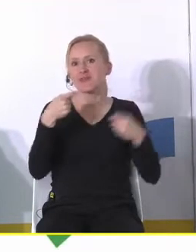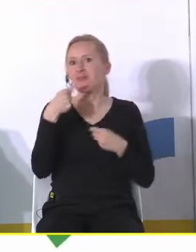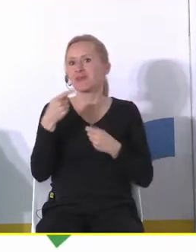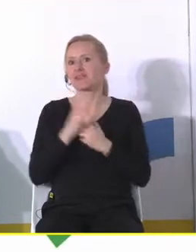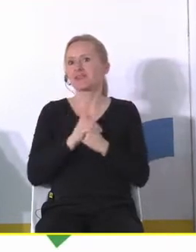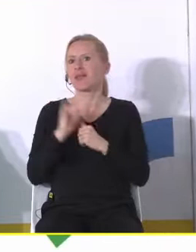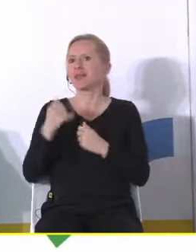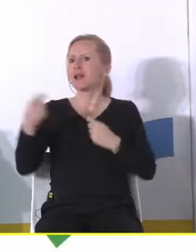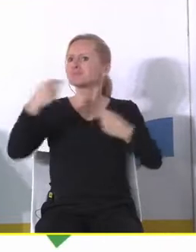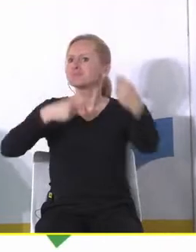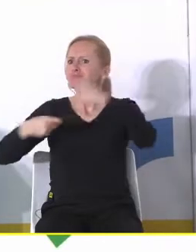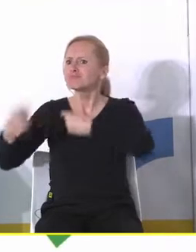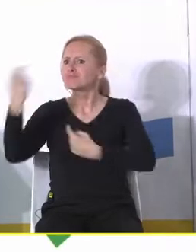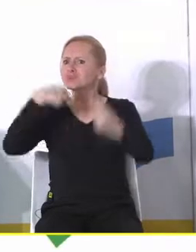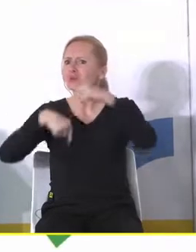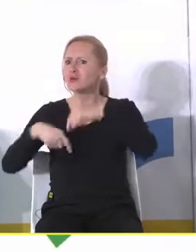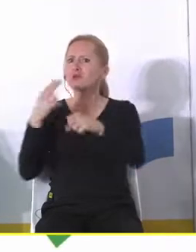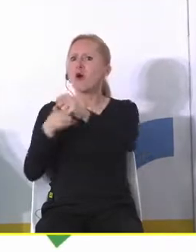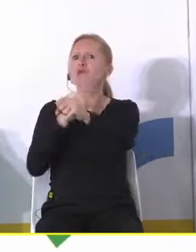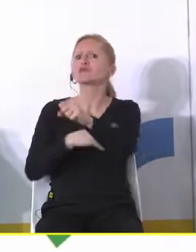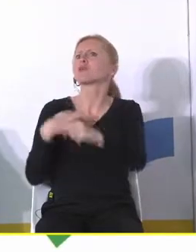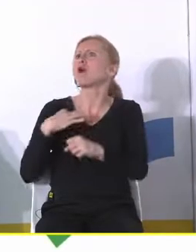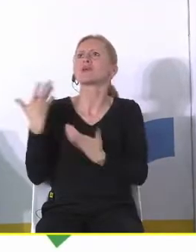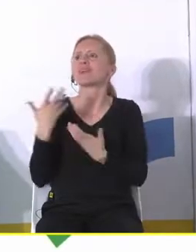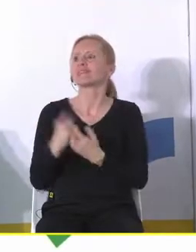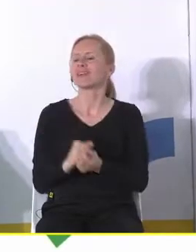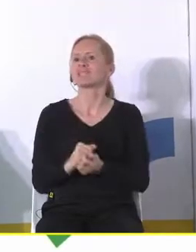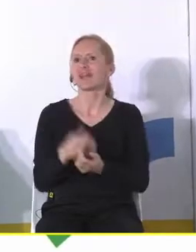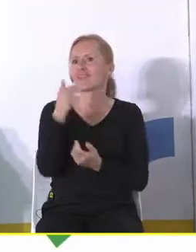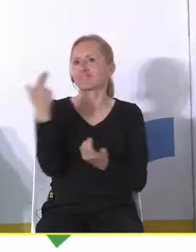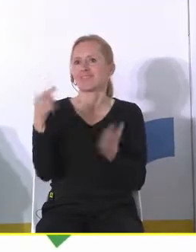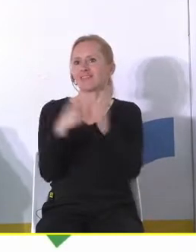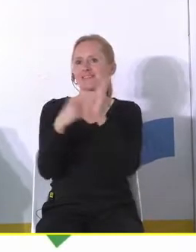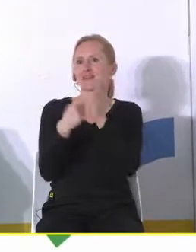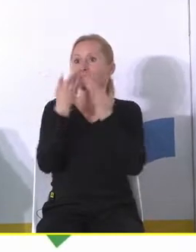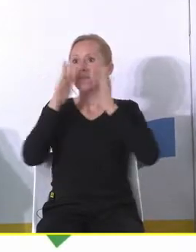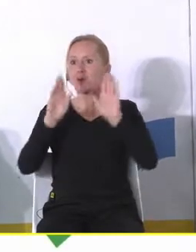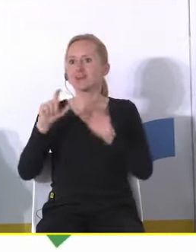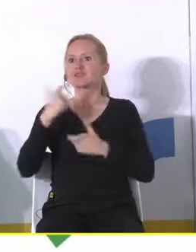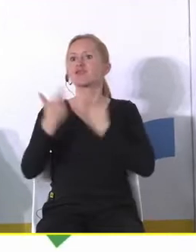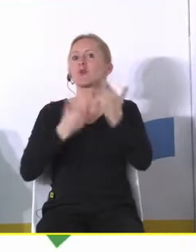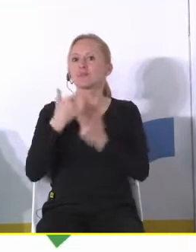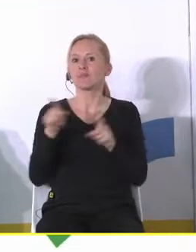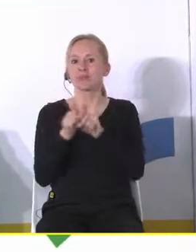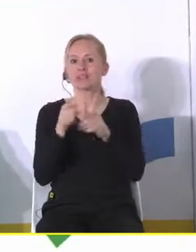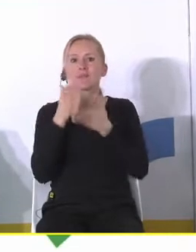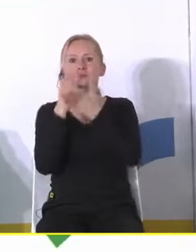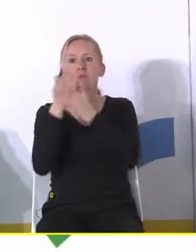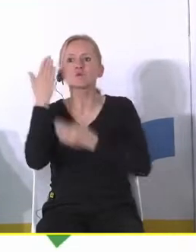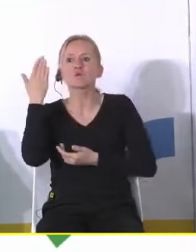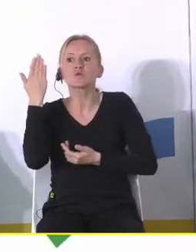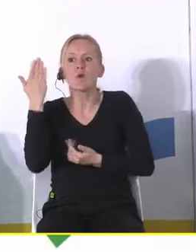zastanawiają się jak przyciągnąć do urzędu stanu cywilnego kogokolwiek pod jakimkolwiek pretekstem żeby pokazać co my robimy to samo z pomocą